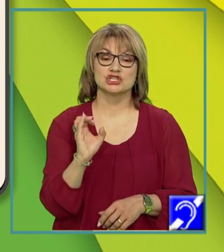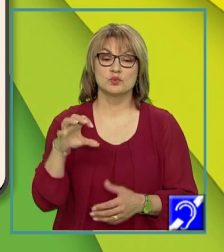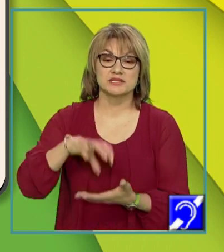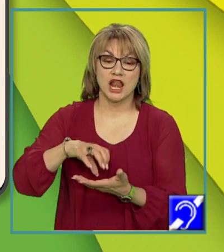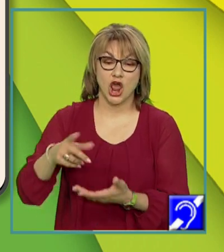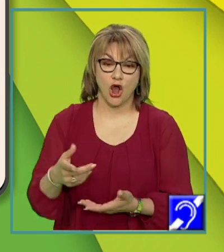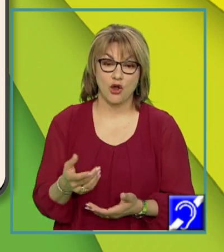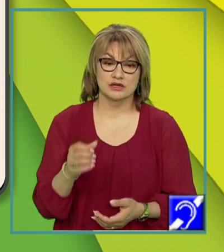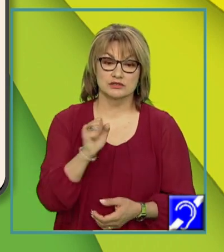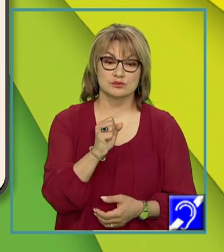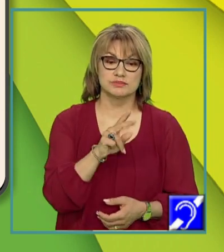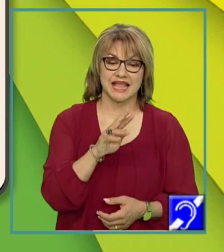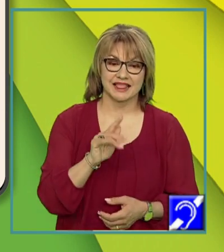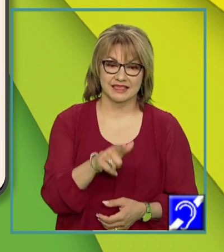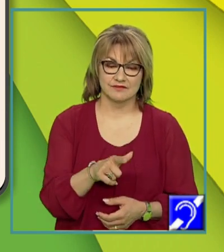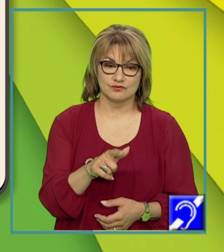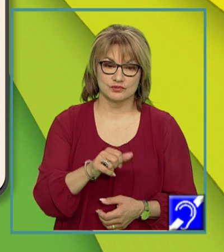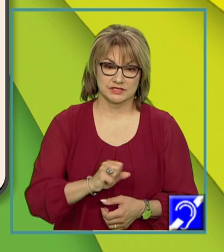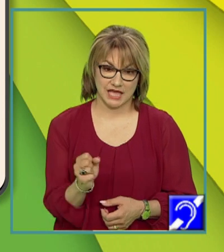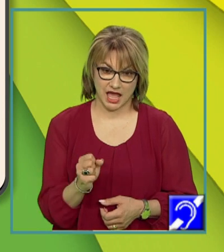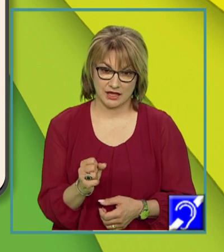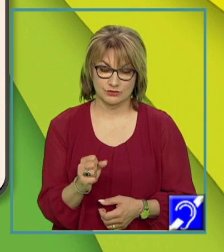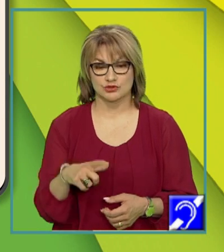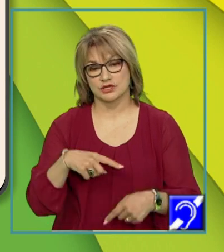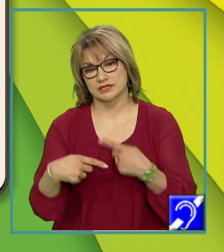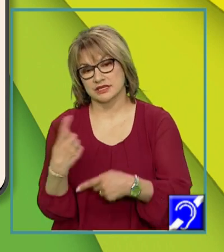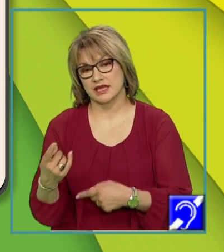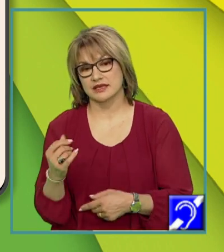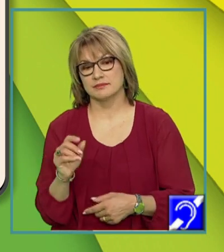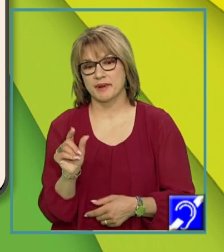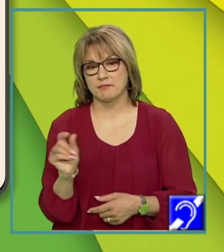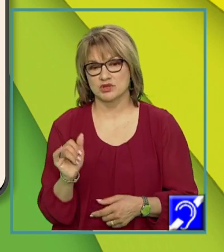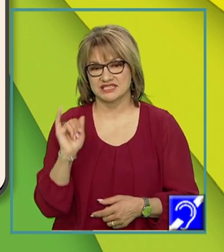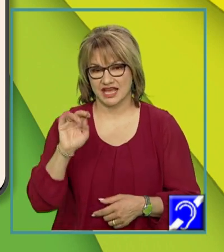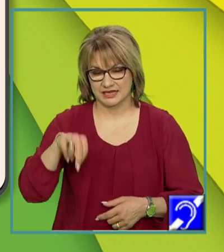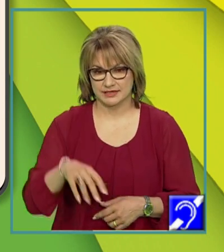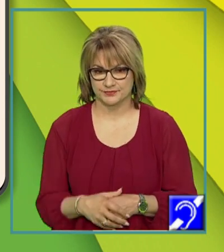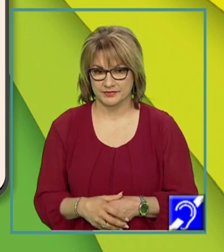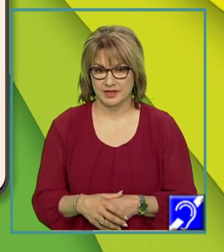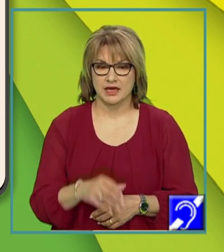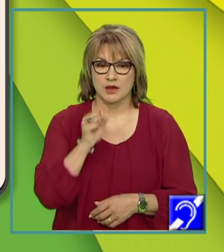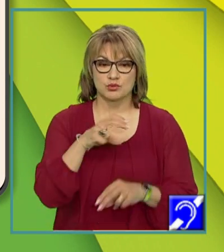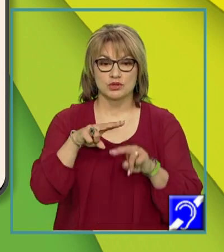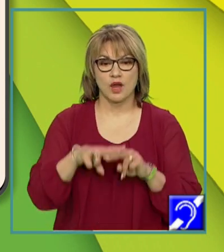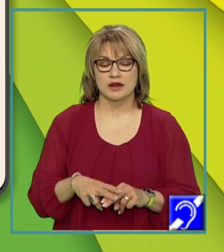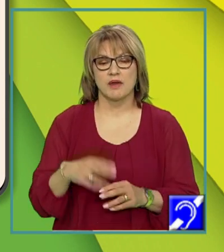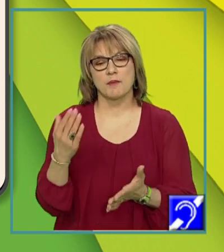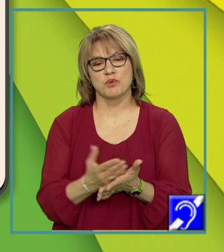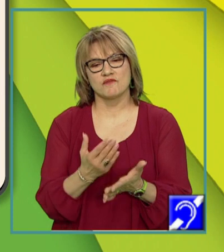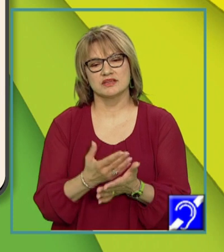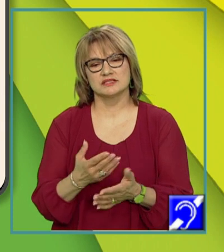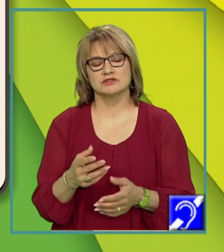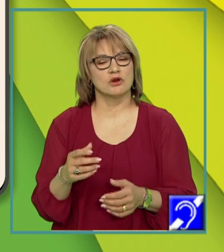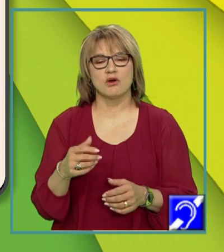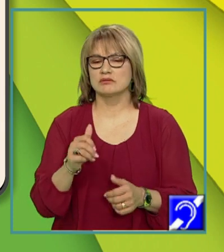loc. În cazul nostru, substantivul satul precedat de prepoziția în. Bunicul a rămas povestitor neîntrecut. Este un verb